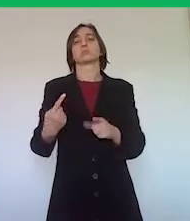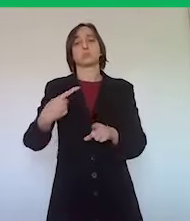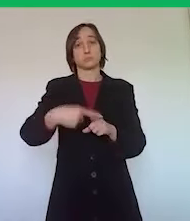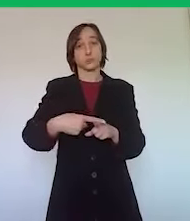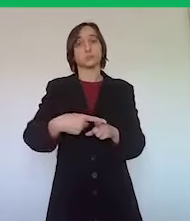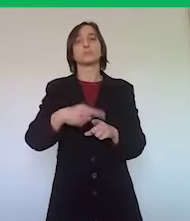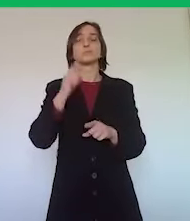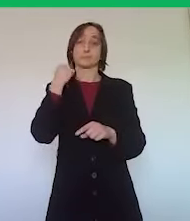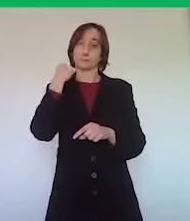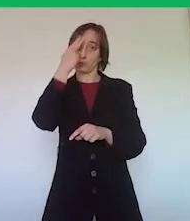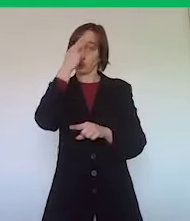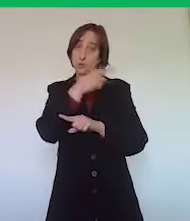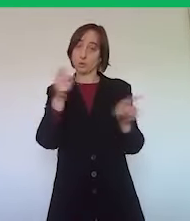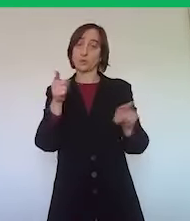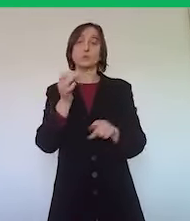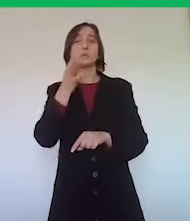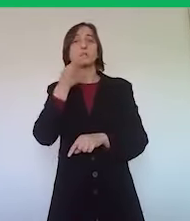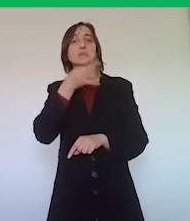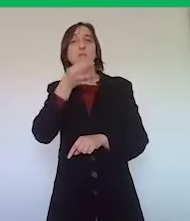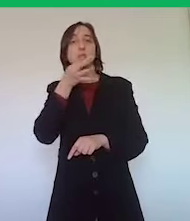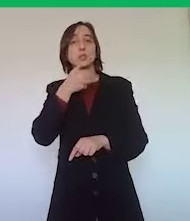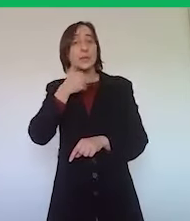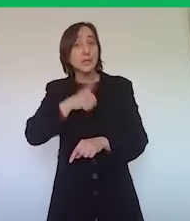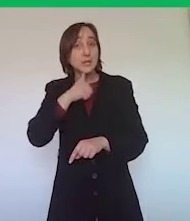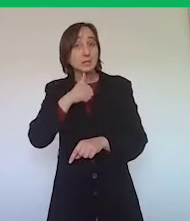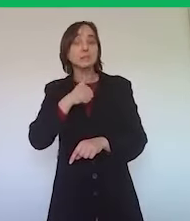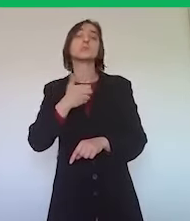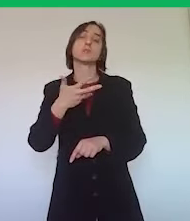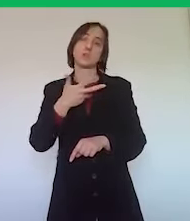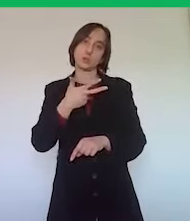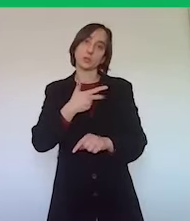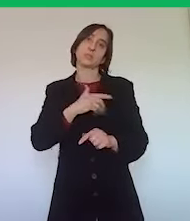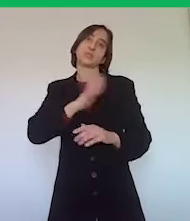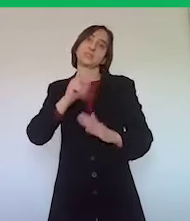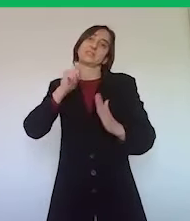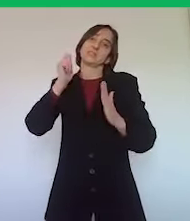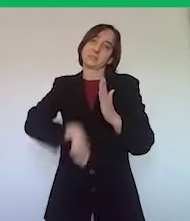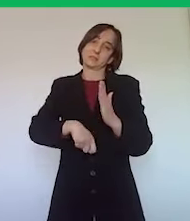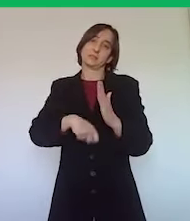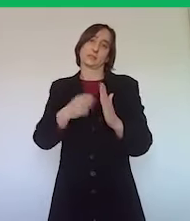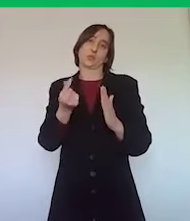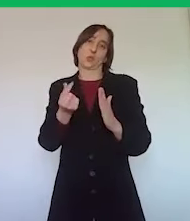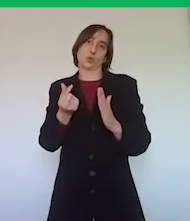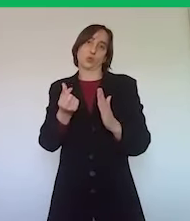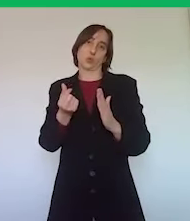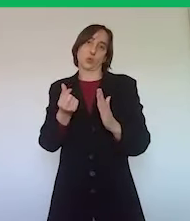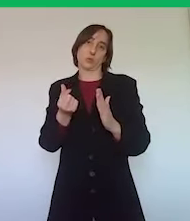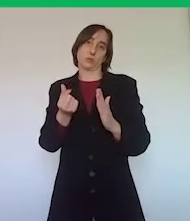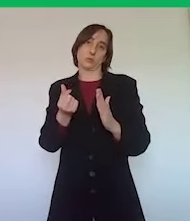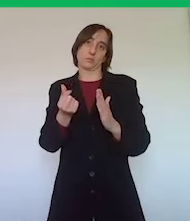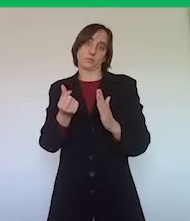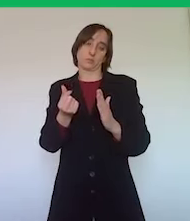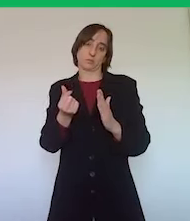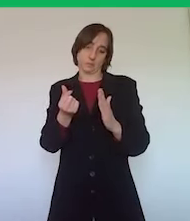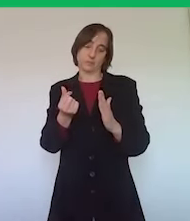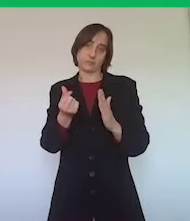le dichiarazioni false sono soggette ovviamente a sanzioni di carattere pecuniario e